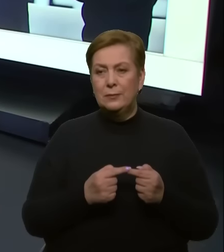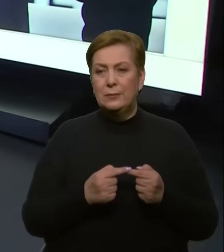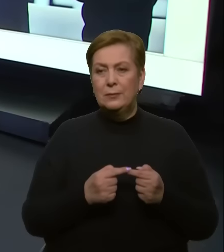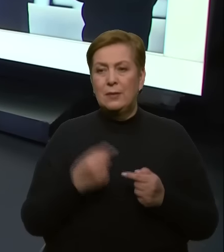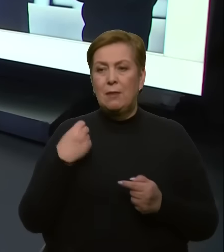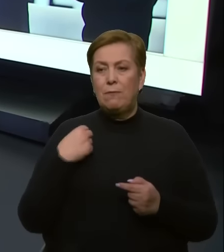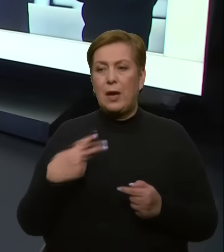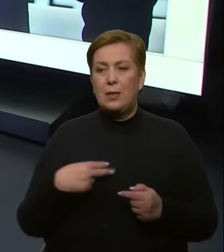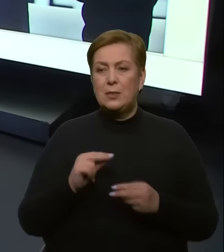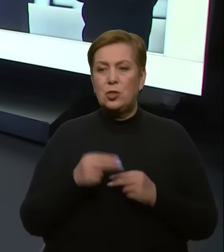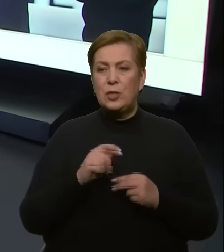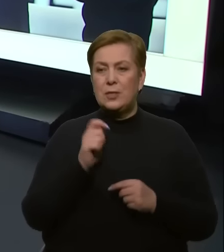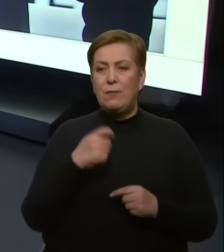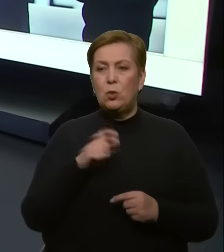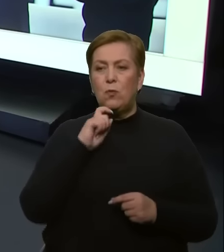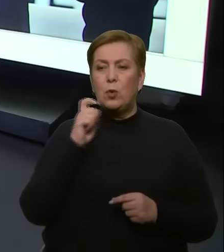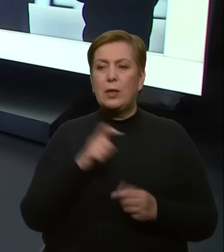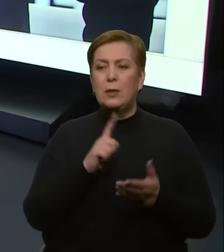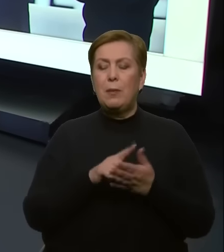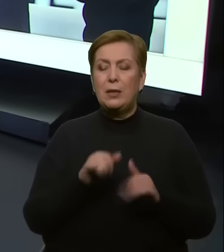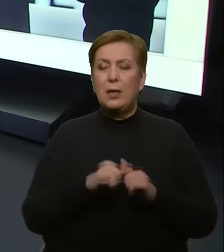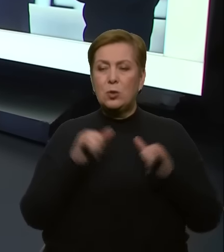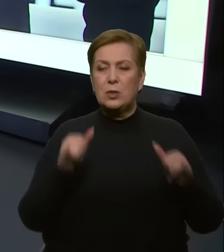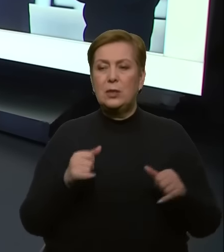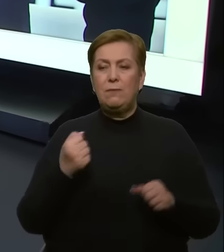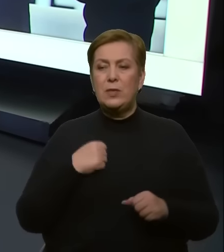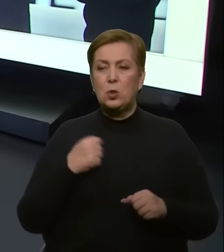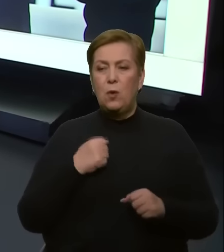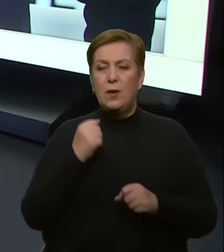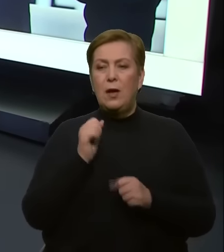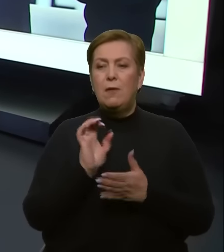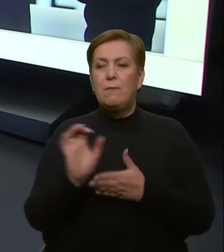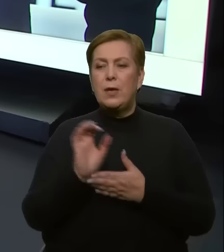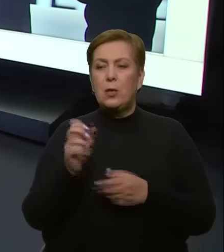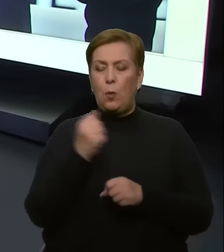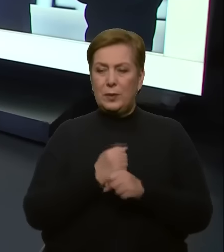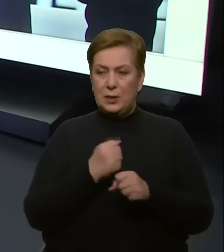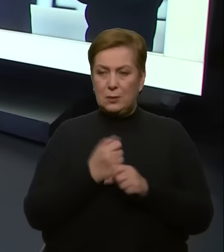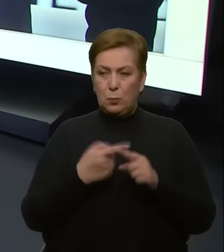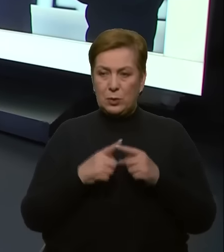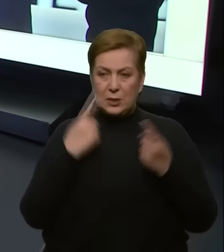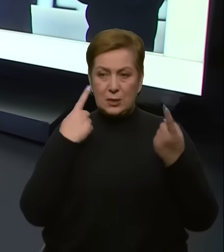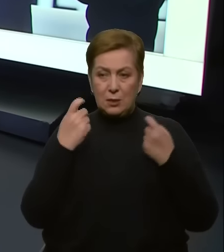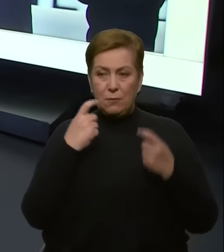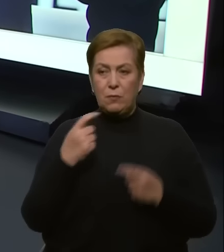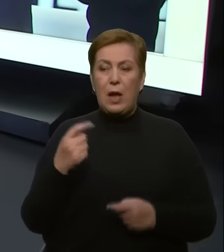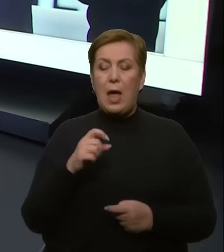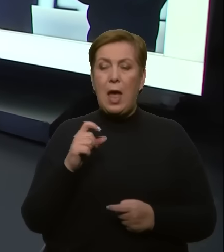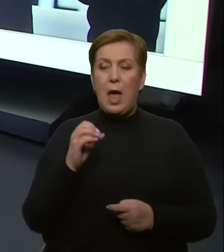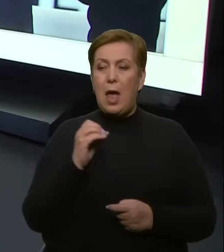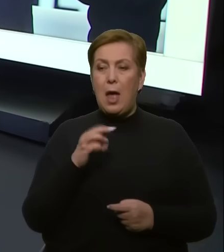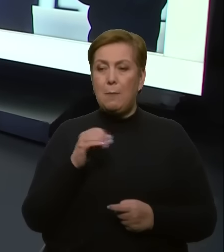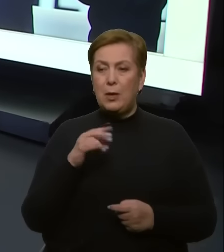Франція через війну в Україні має наростити військове виробництво. Про це заявив президент країни Еммануаль Макрон,